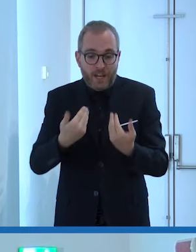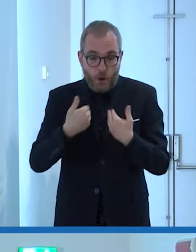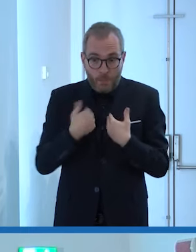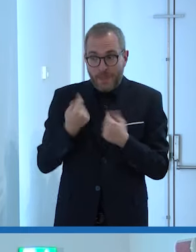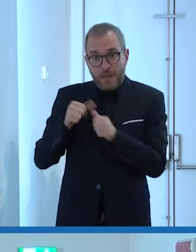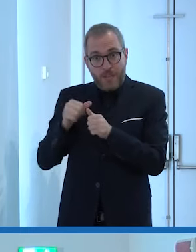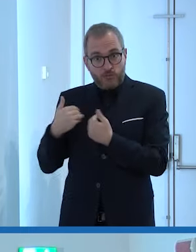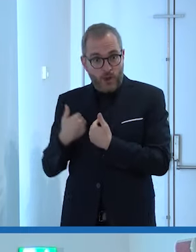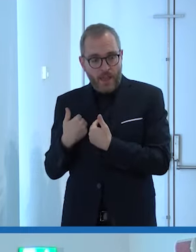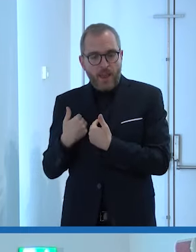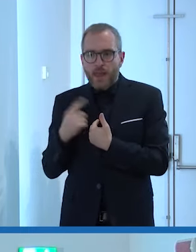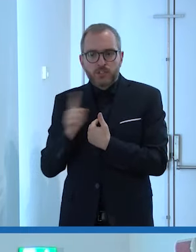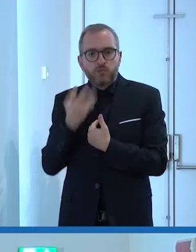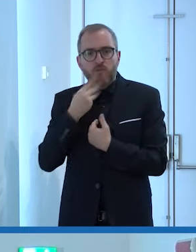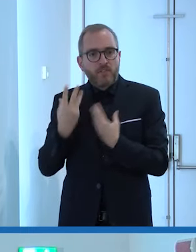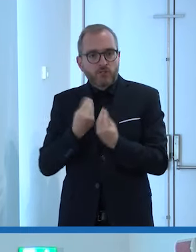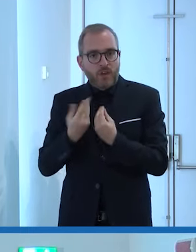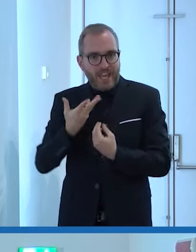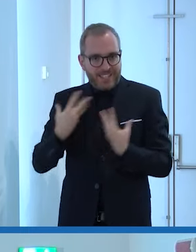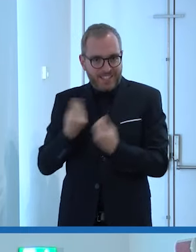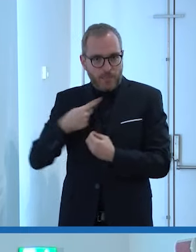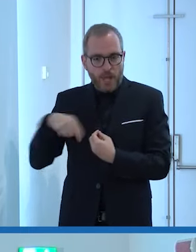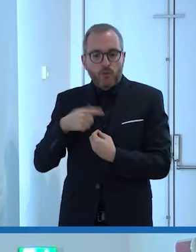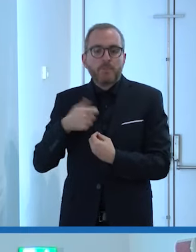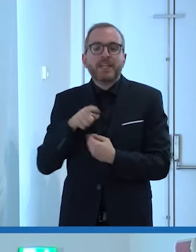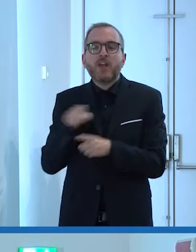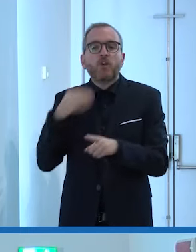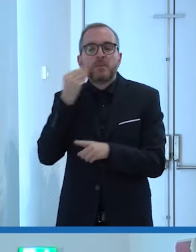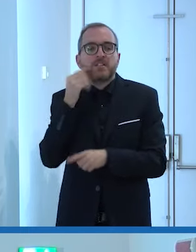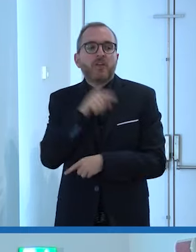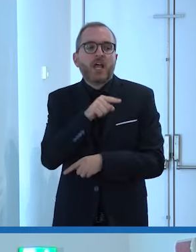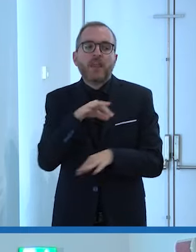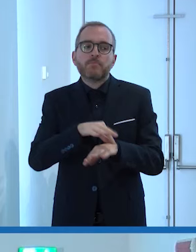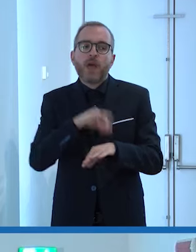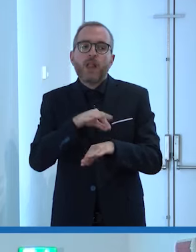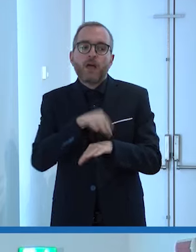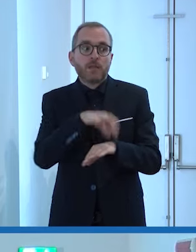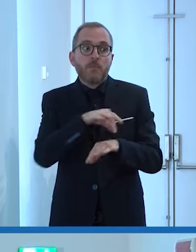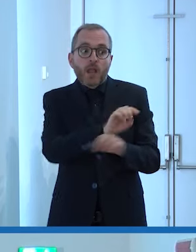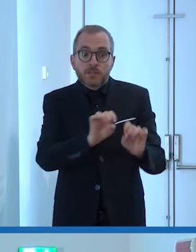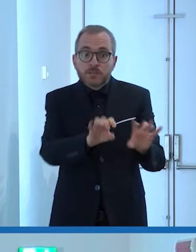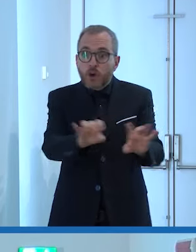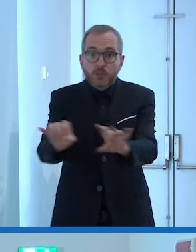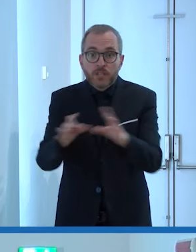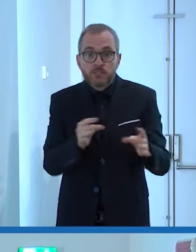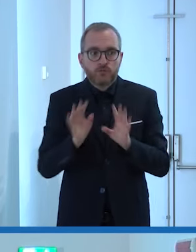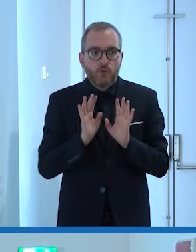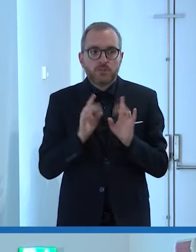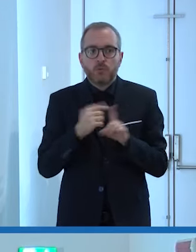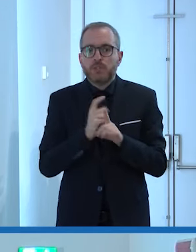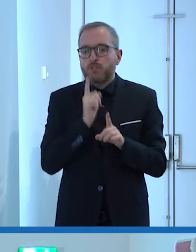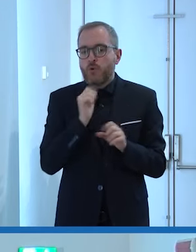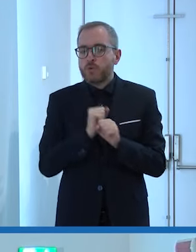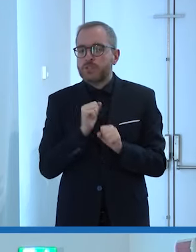perché secondo loro io avevo una malattia una malattia super contagiosa e quindi non andava che